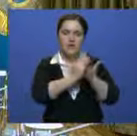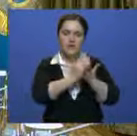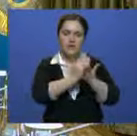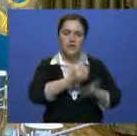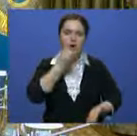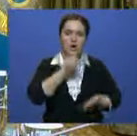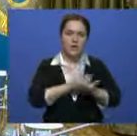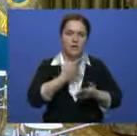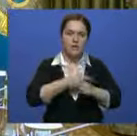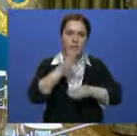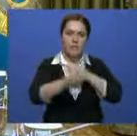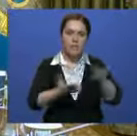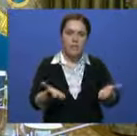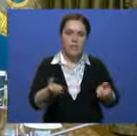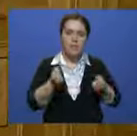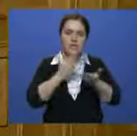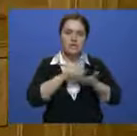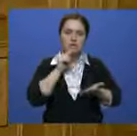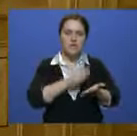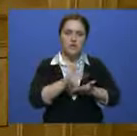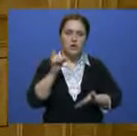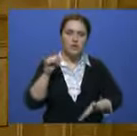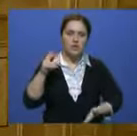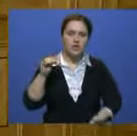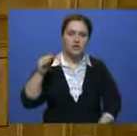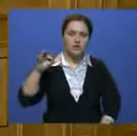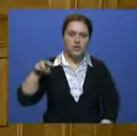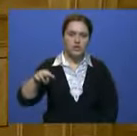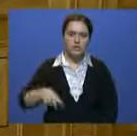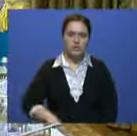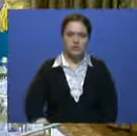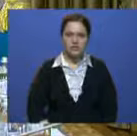высокую оценку в мире получила озвученная экономическая политика Нурла Жоу.